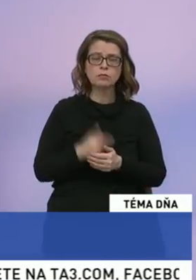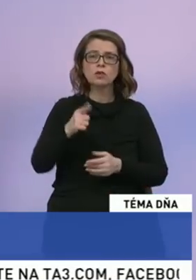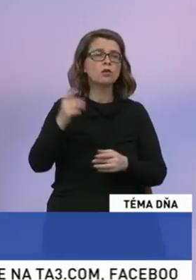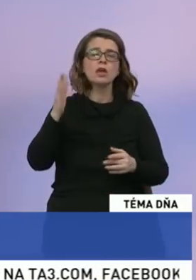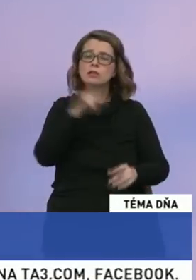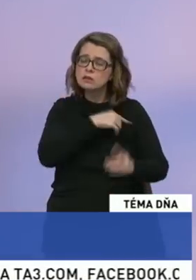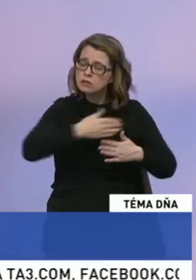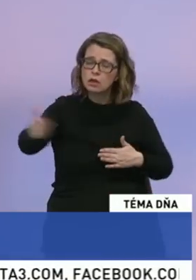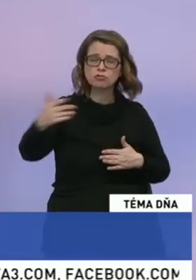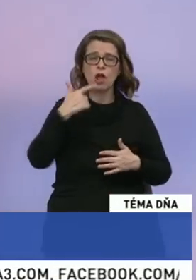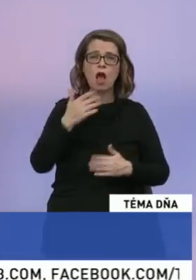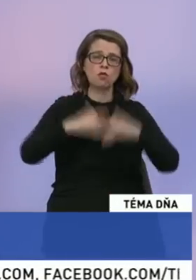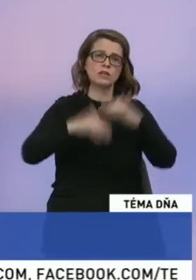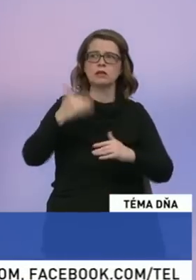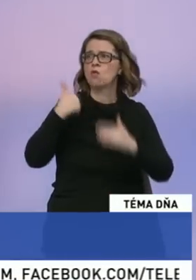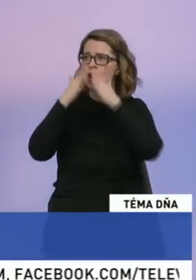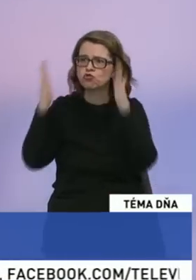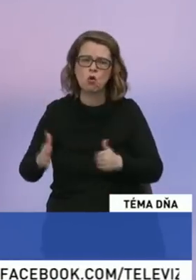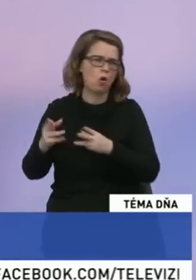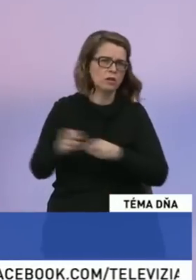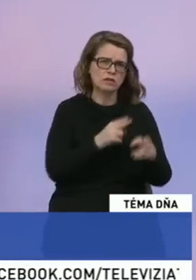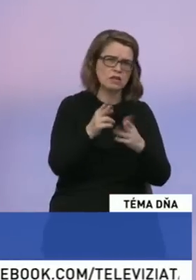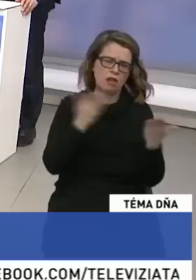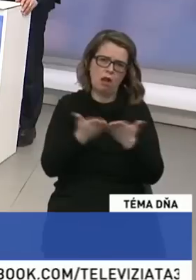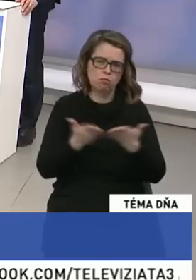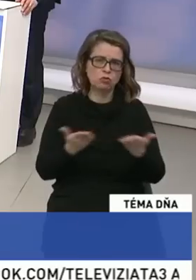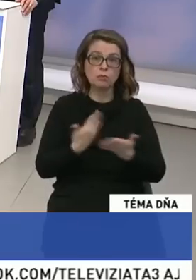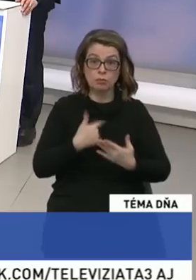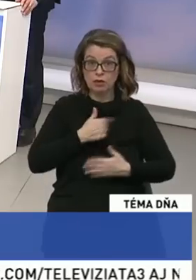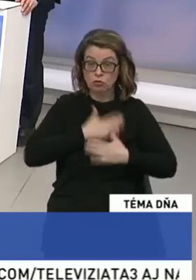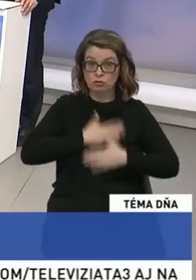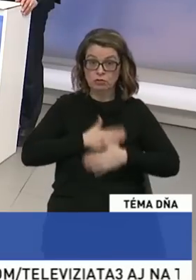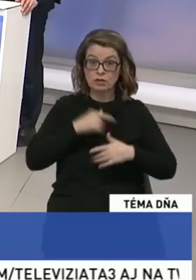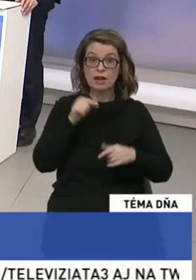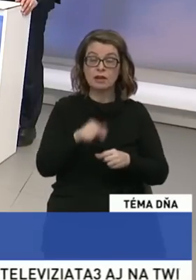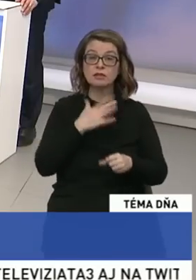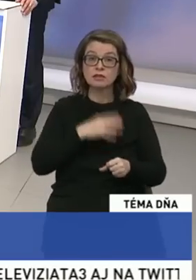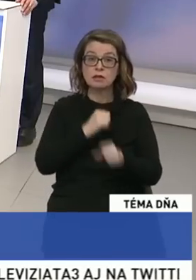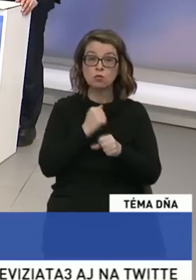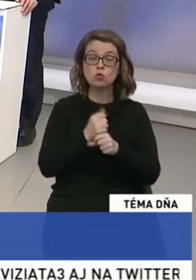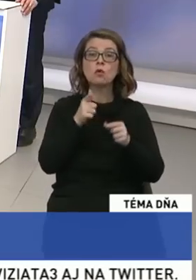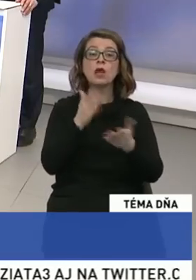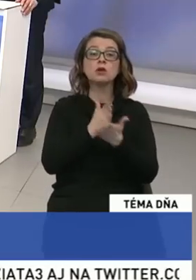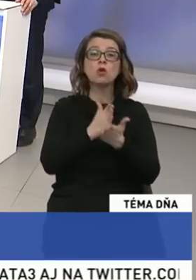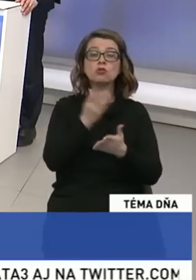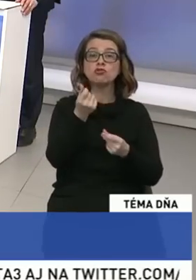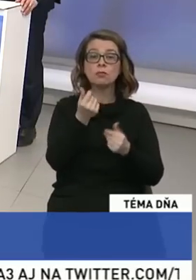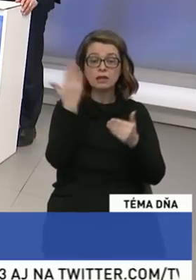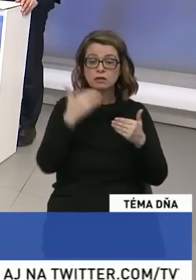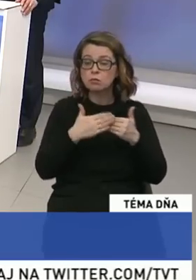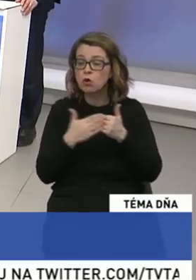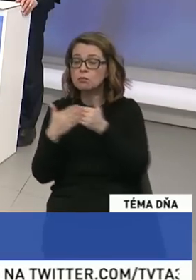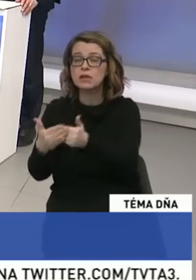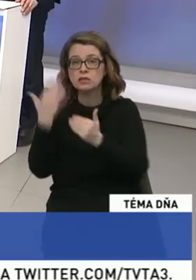je nešťastný proces. Preto veľmi vítam tento krok, aby konečne boli tieto